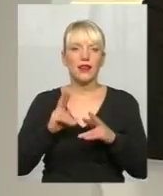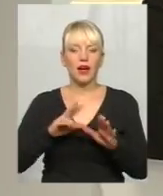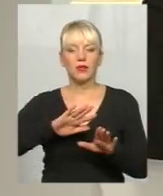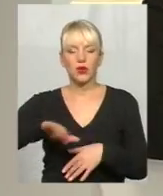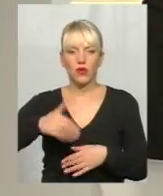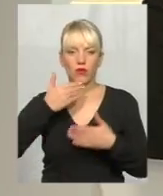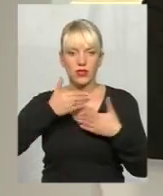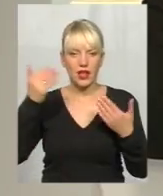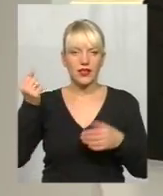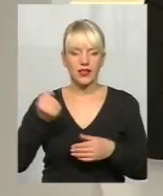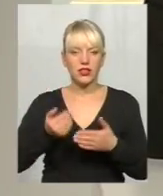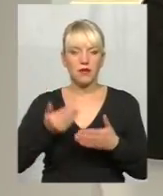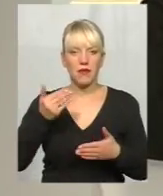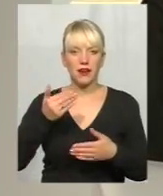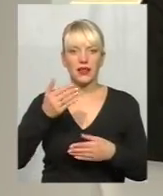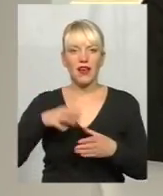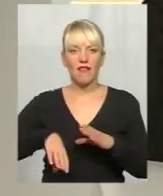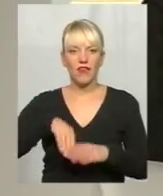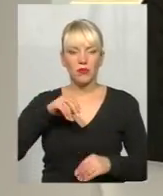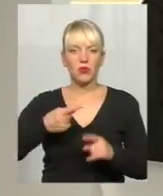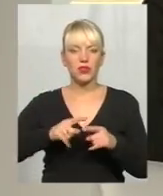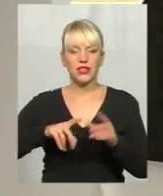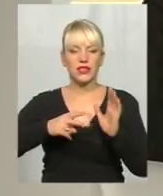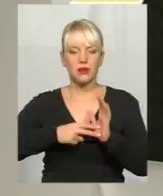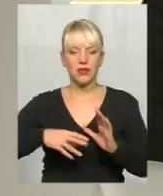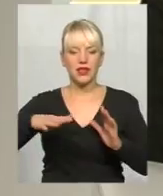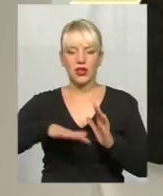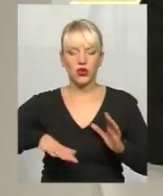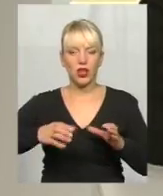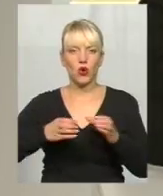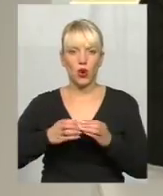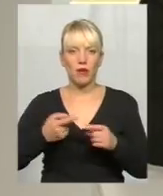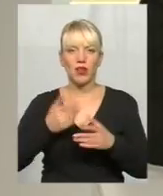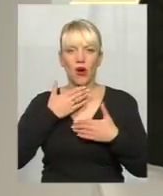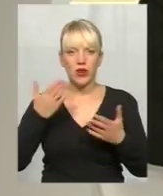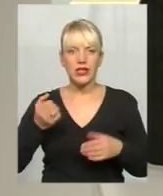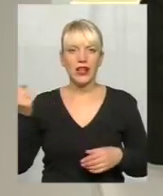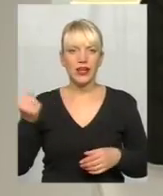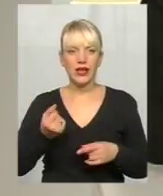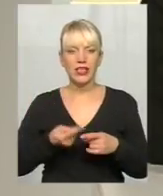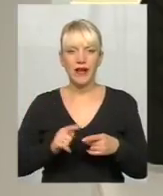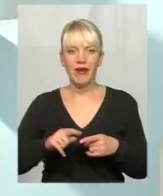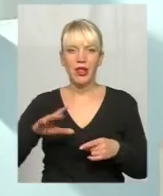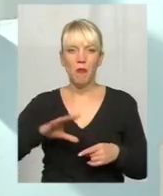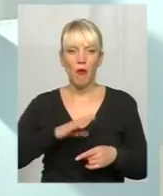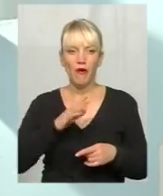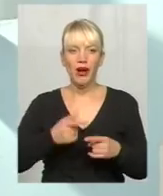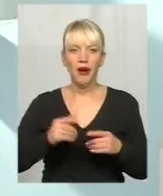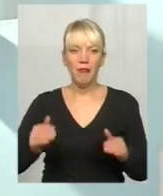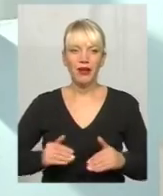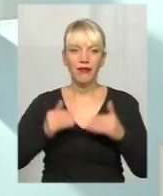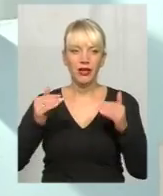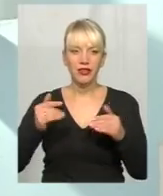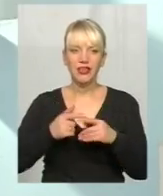тиждень перед виборами у цих семи територіальних громадах області? Ну, власне, останній тиждень і був підвищений,